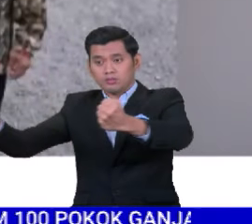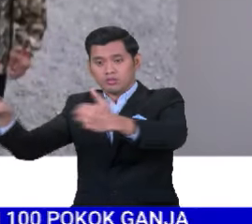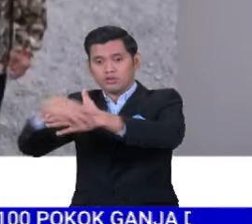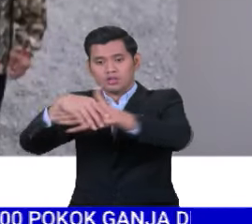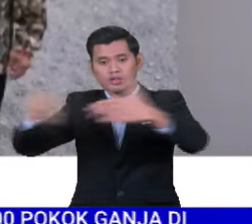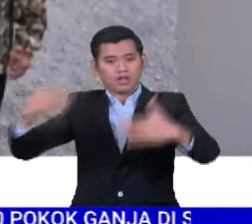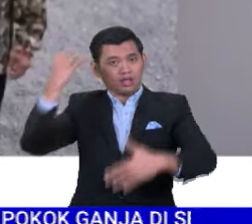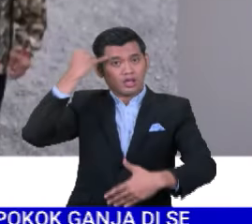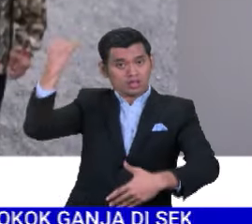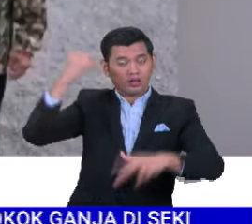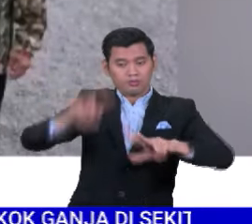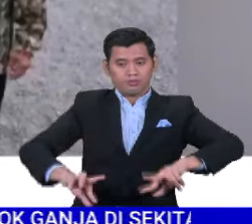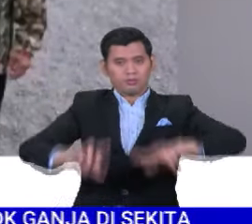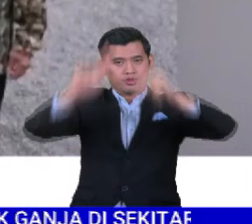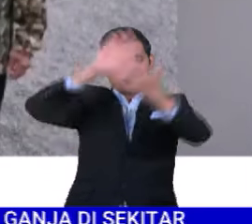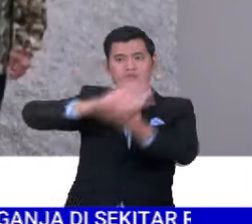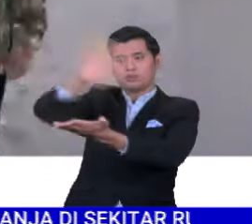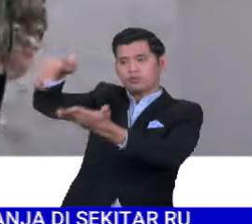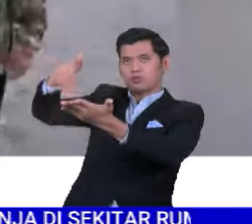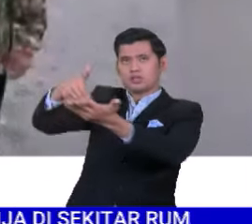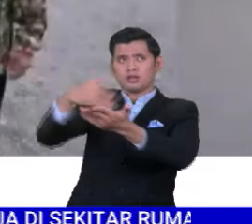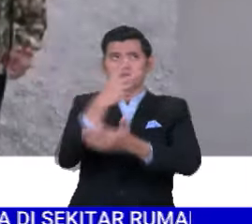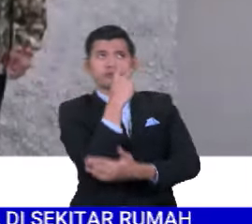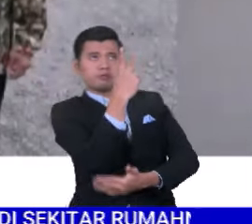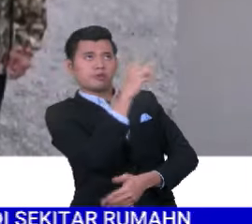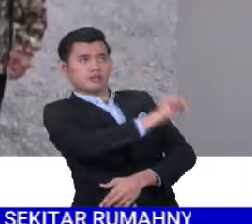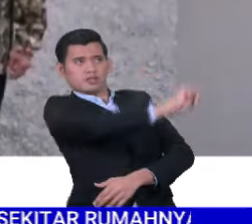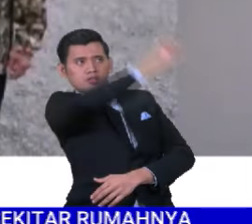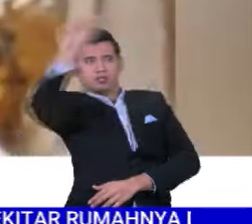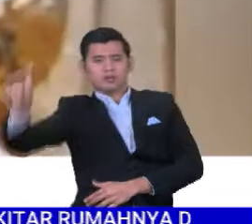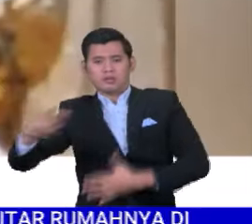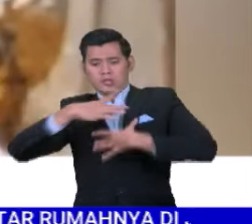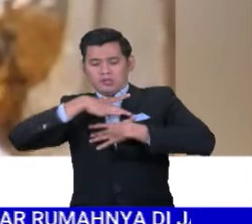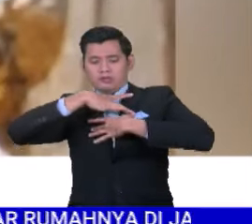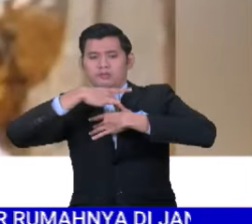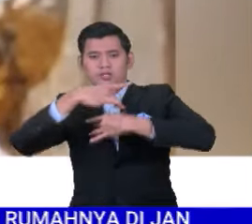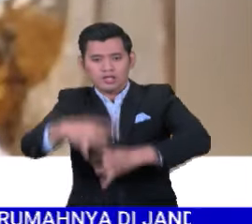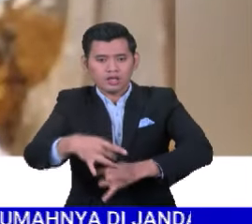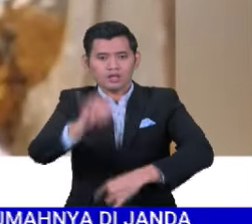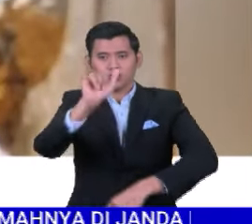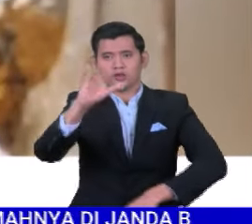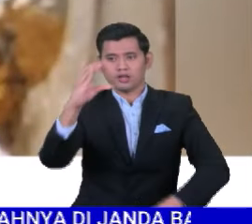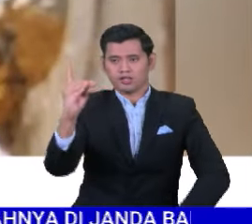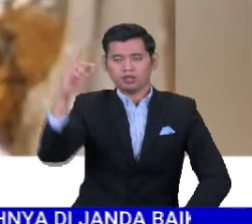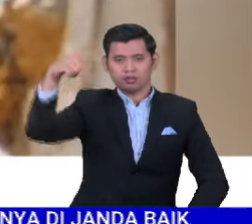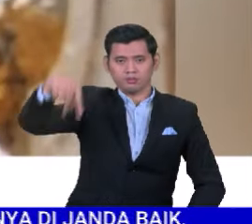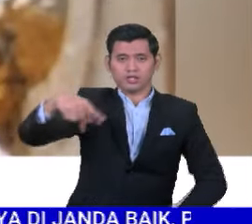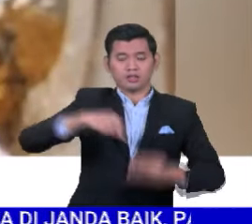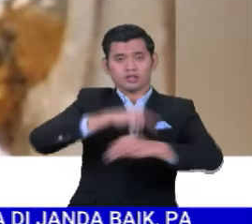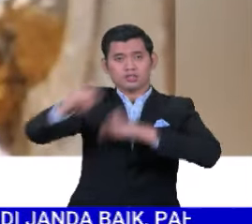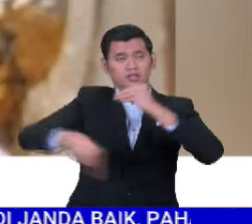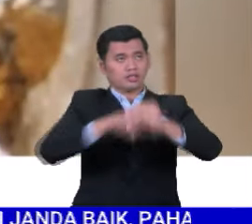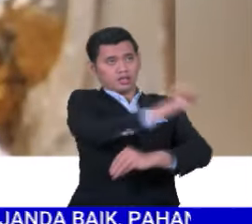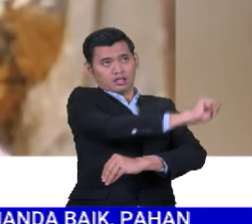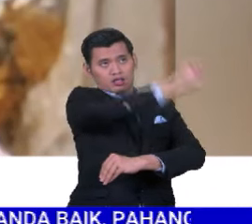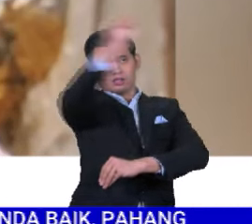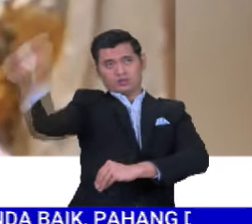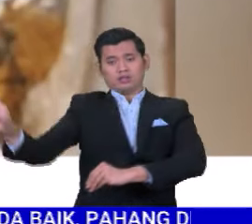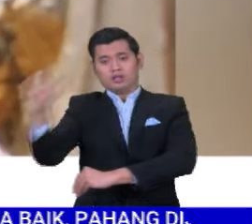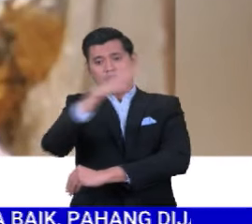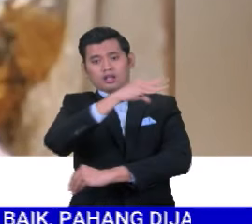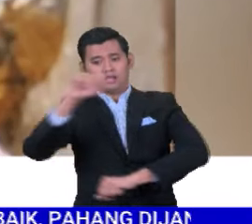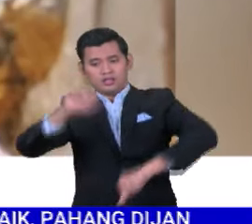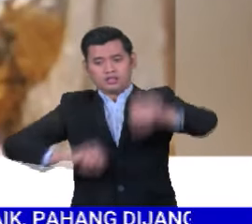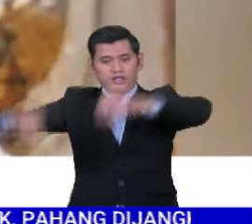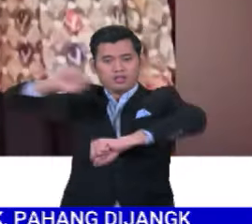Idea pembinaan pusat pemerhatian itu tercetus susulan minat mendalam yang di Petuan Negeri ini terhadap astronomi serta aplikasi sains